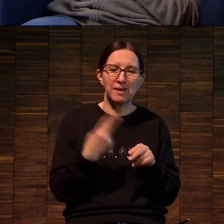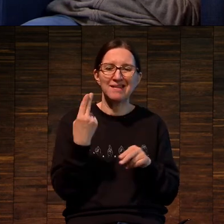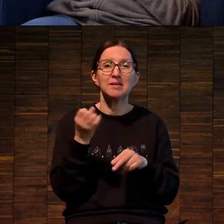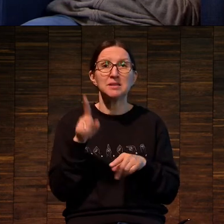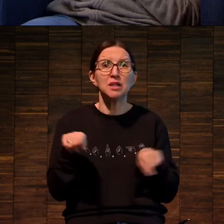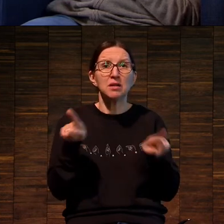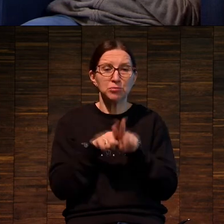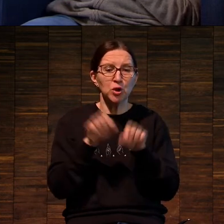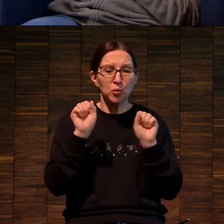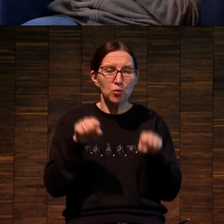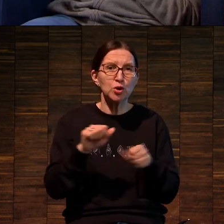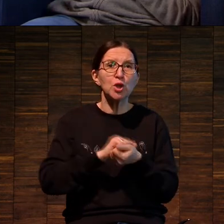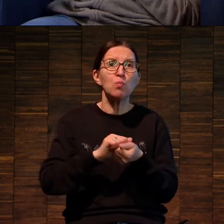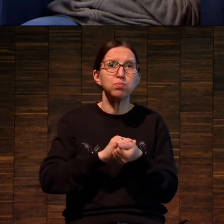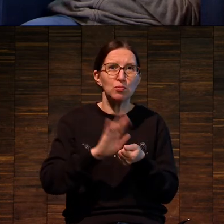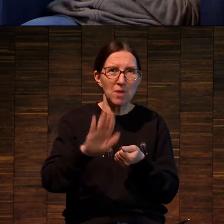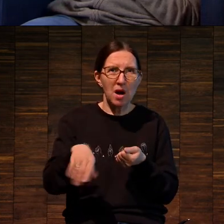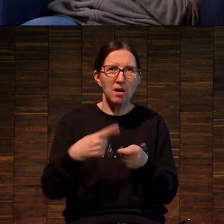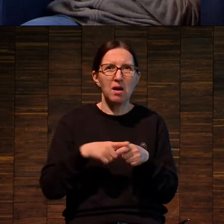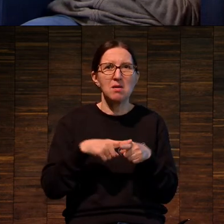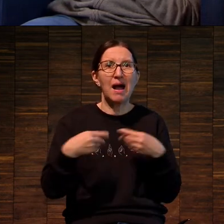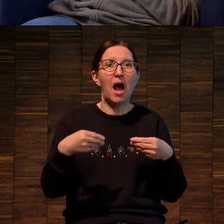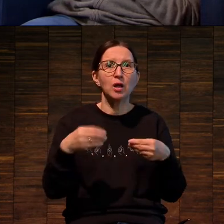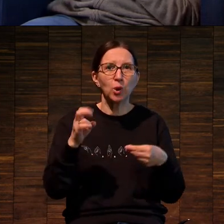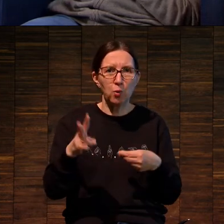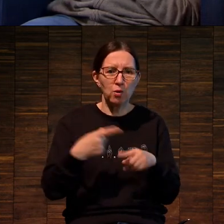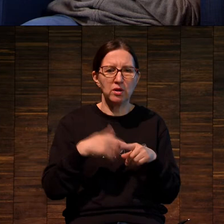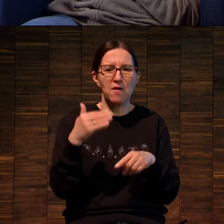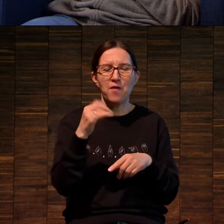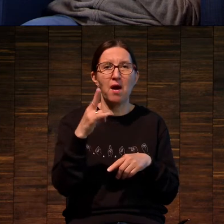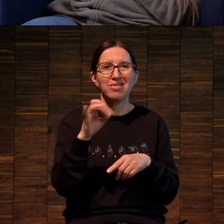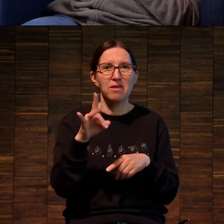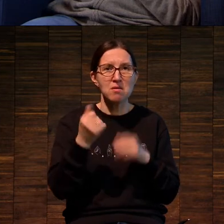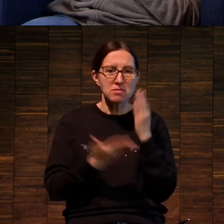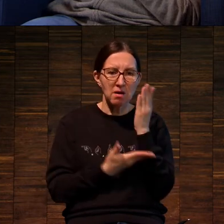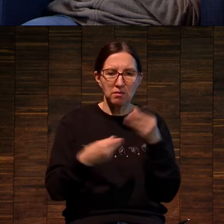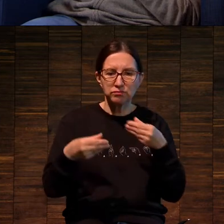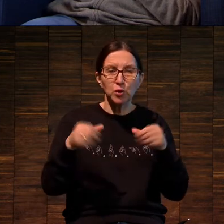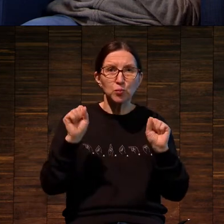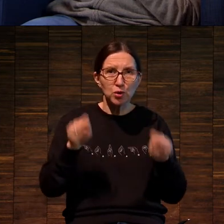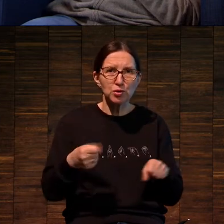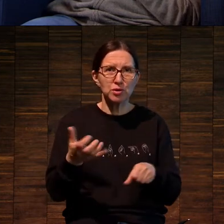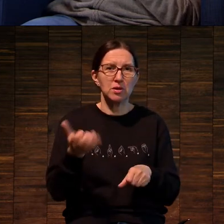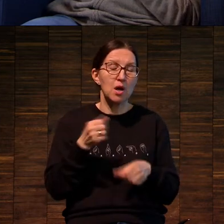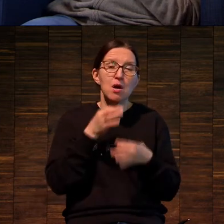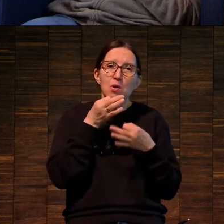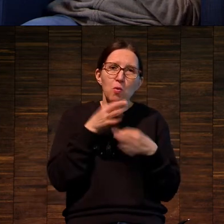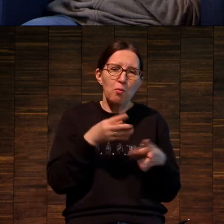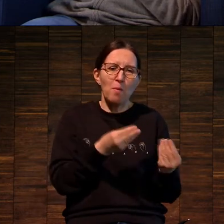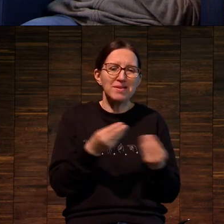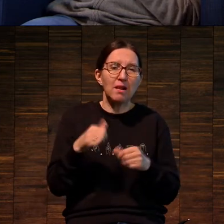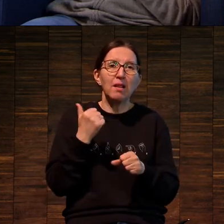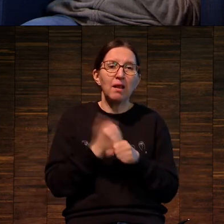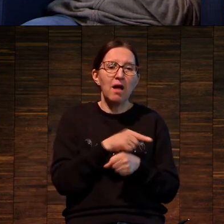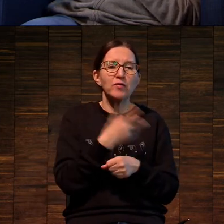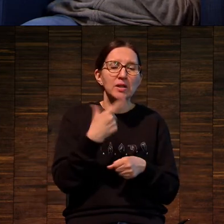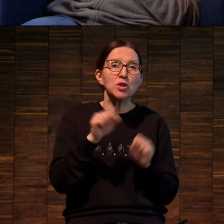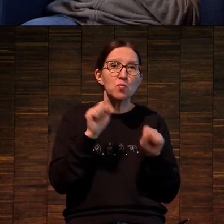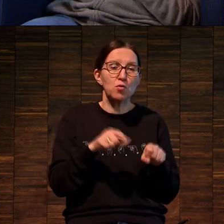картон, и фанера, и любой материал, на котором может